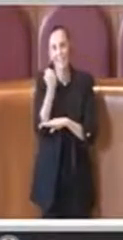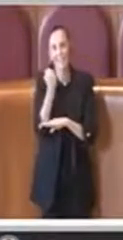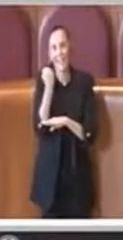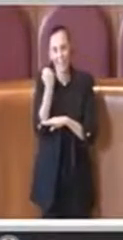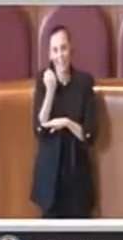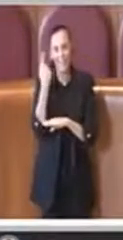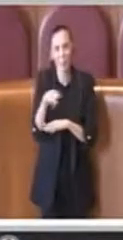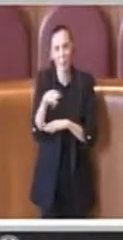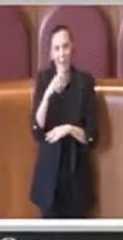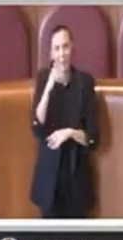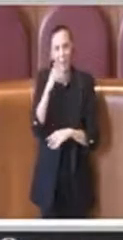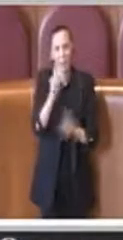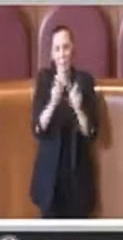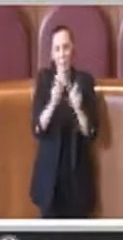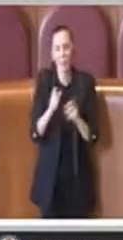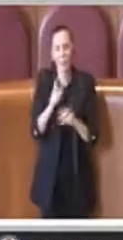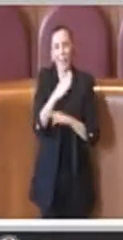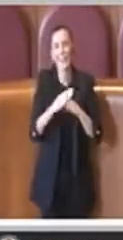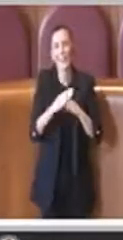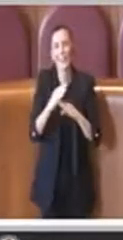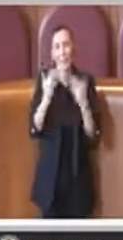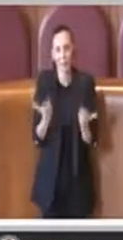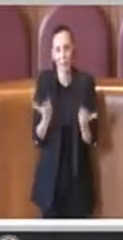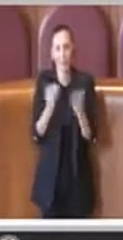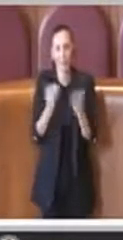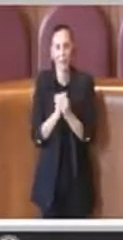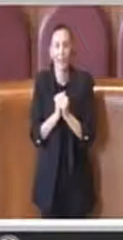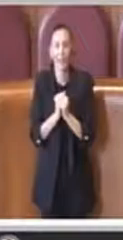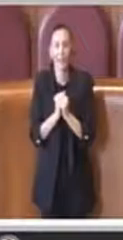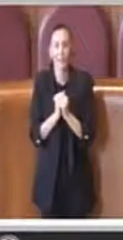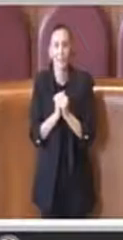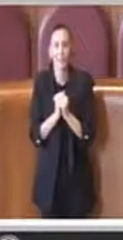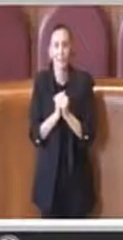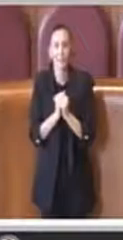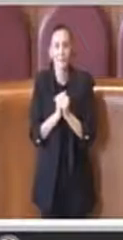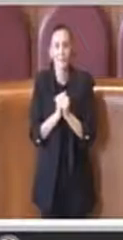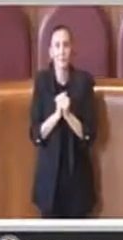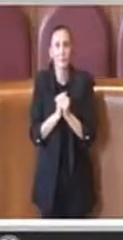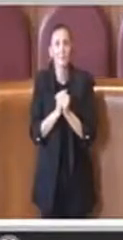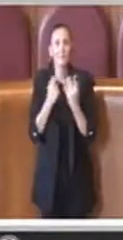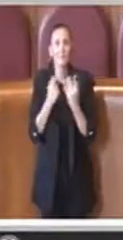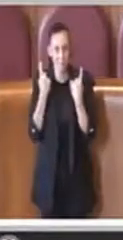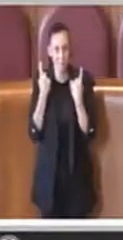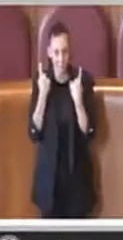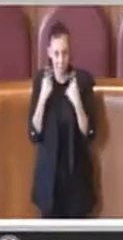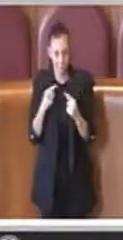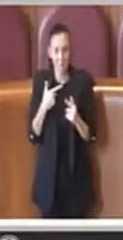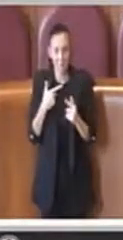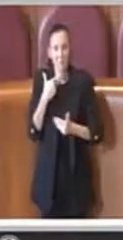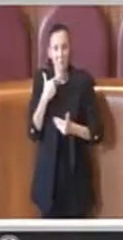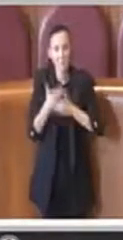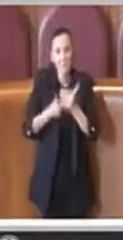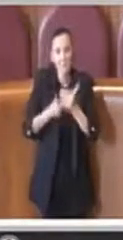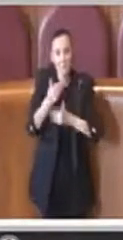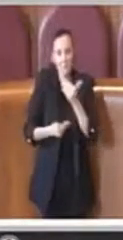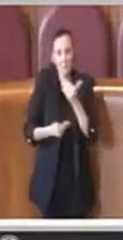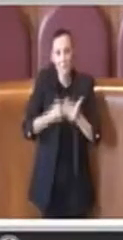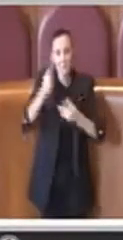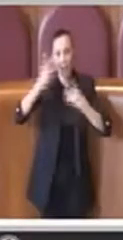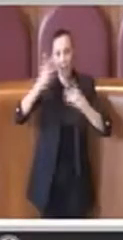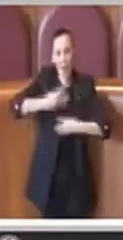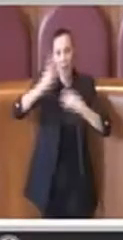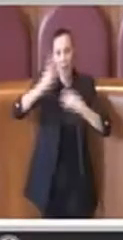con disabilità. Tant'è che si è proceduto anche a rilavorare il